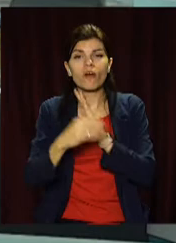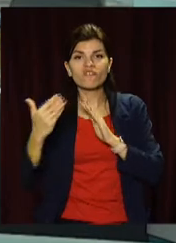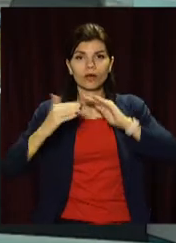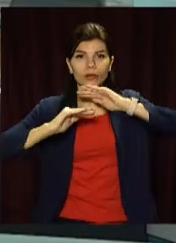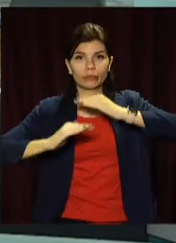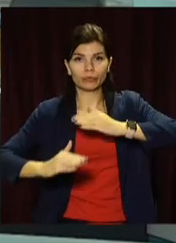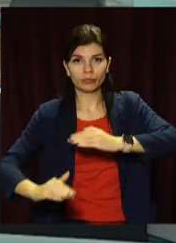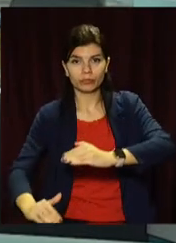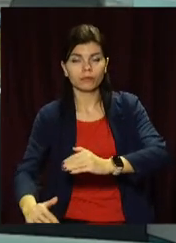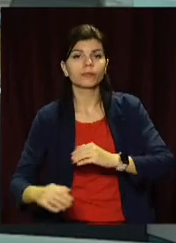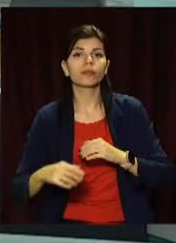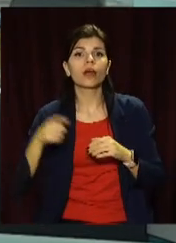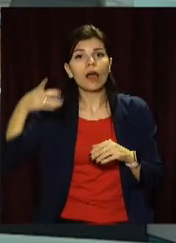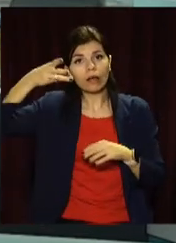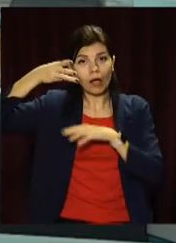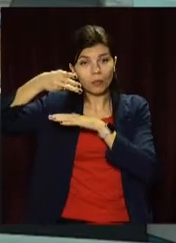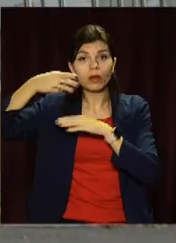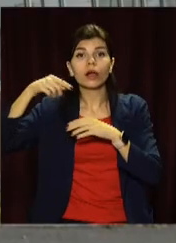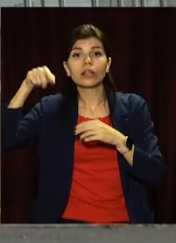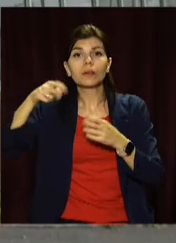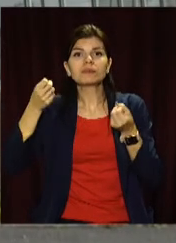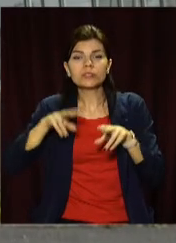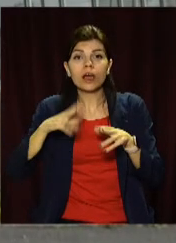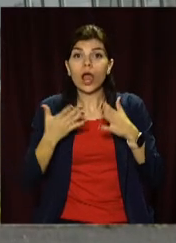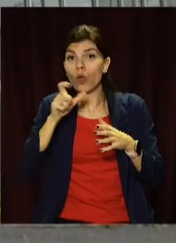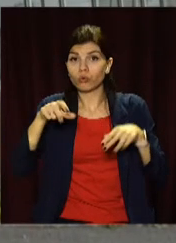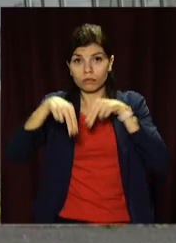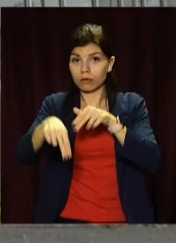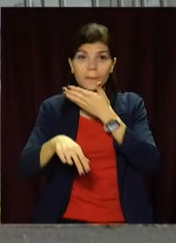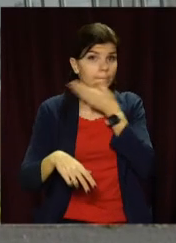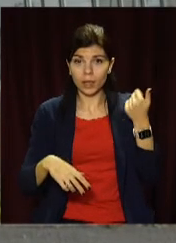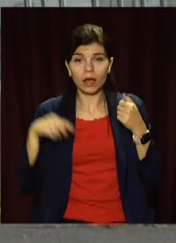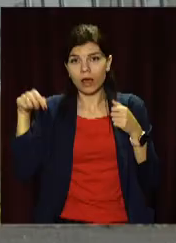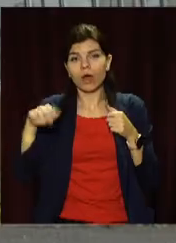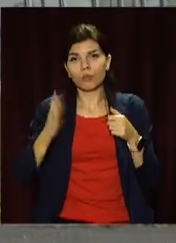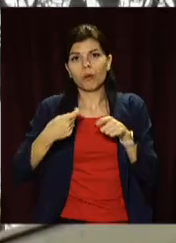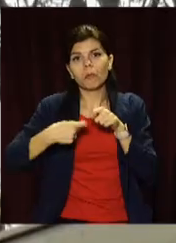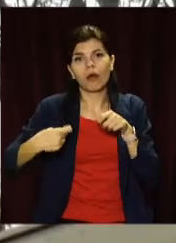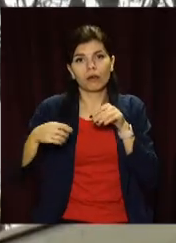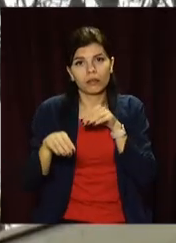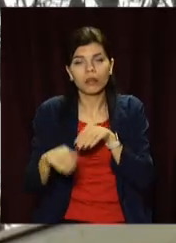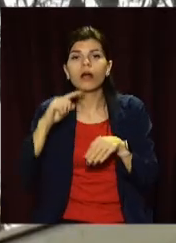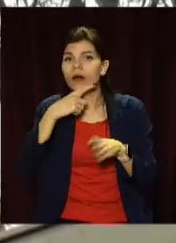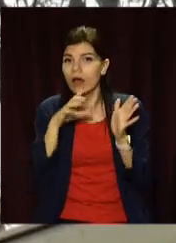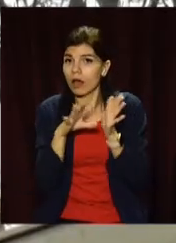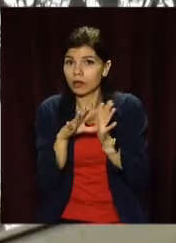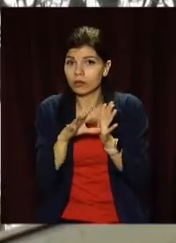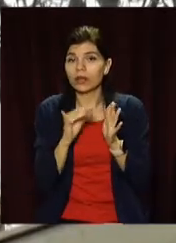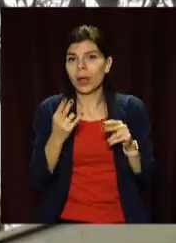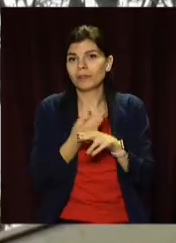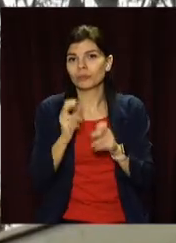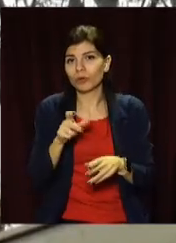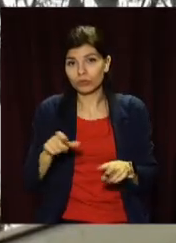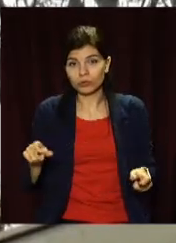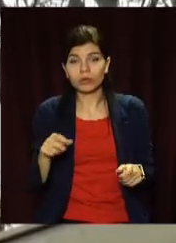обладнані з датчиками руху, що повільнює ескалатор, коли на ньому не їдуть пасажири. Це задля безпеки людей та економії електроенергії. Завдяки